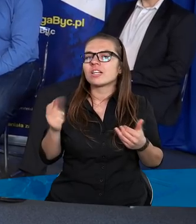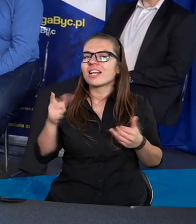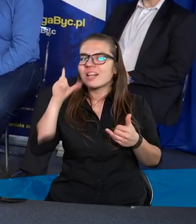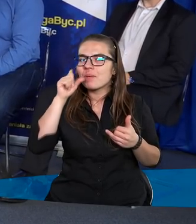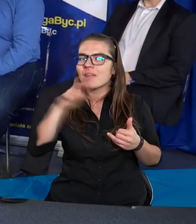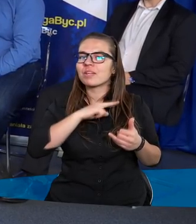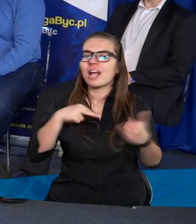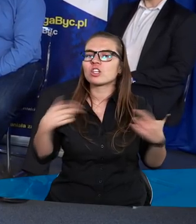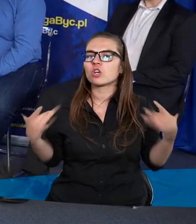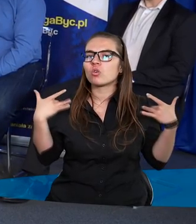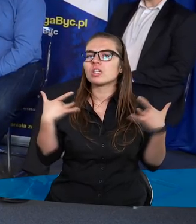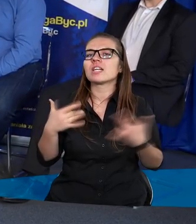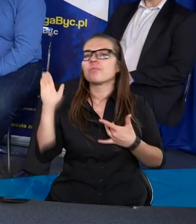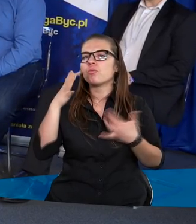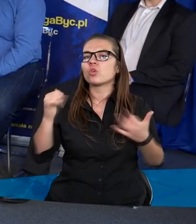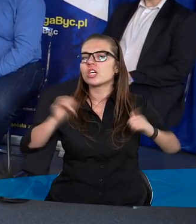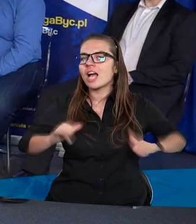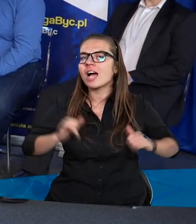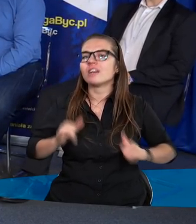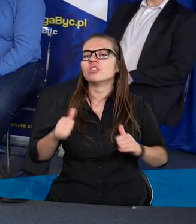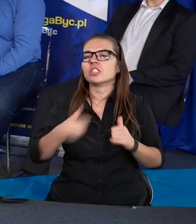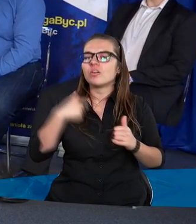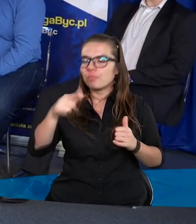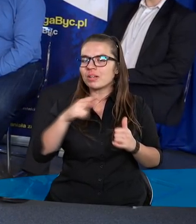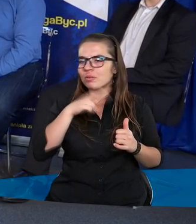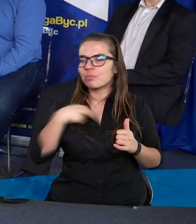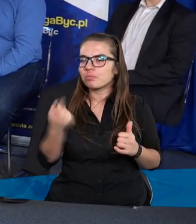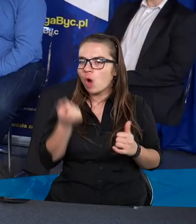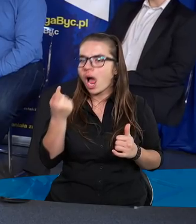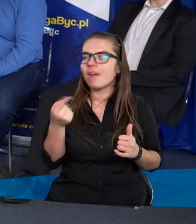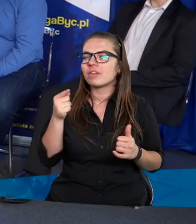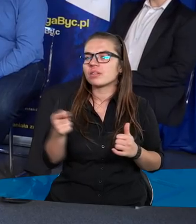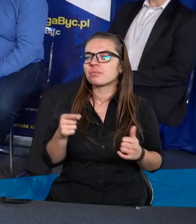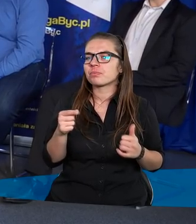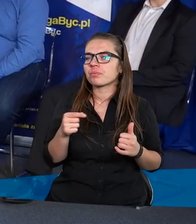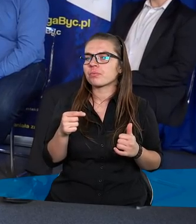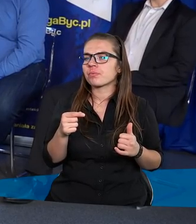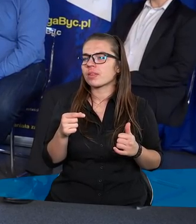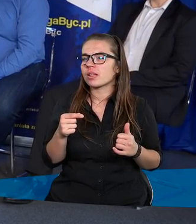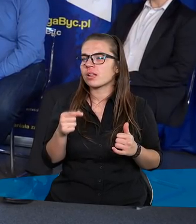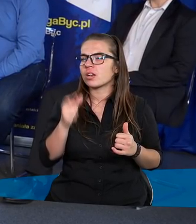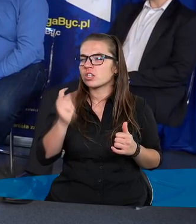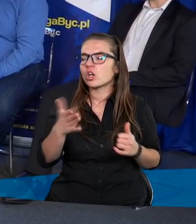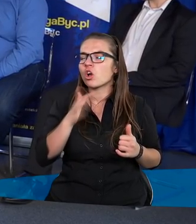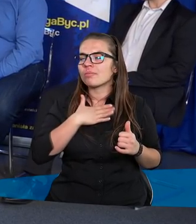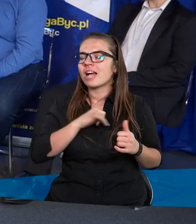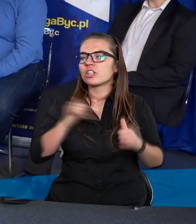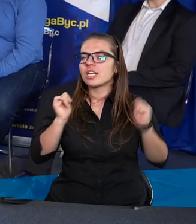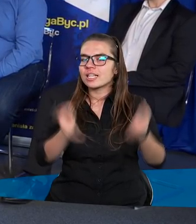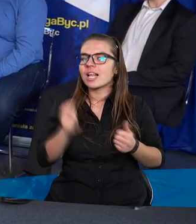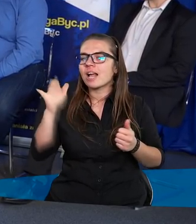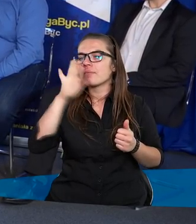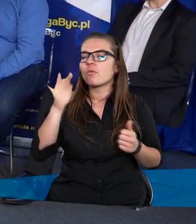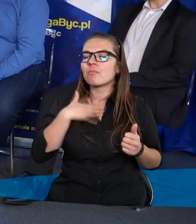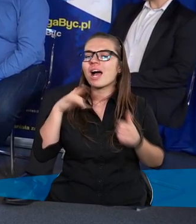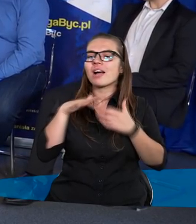perspektywy naszego życia, Pan Bóg czekał, my się pojawiliśmy, nie wiem, kto się jeszcze ma pojawić, co się jeszcze ma stać, jakiś